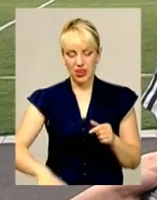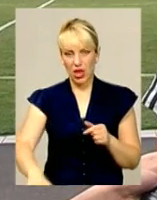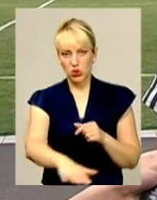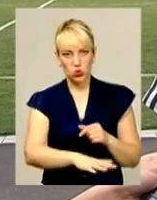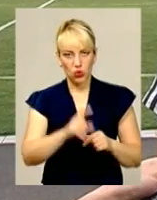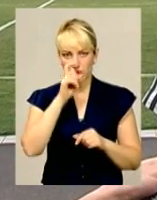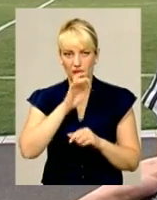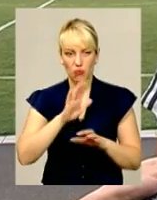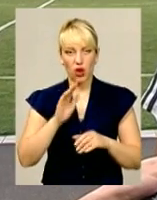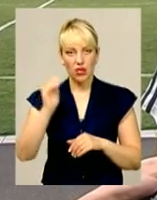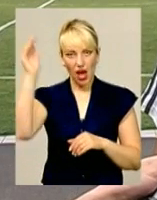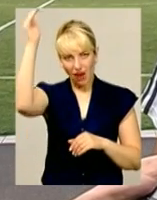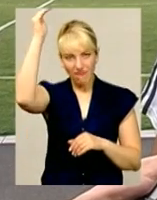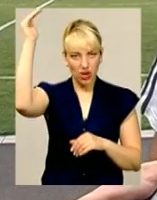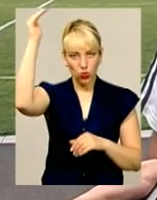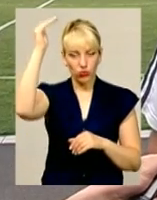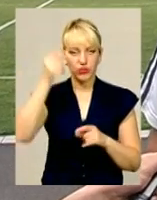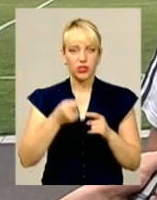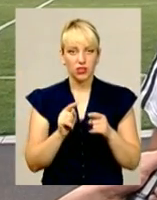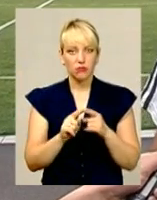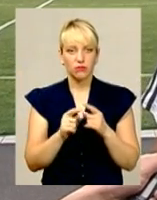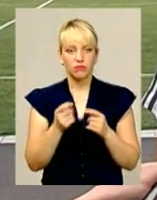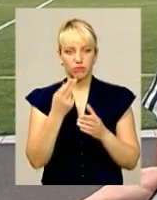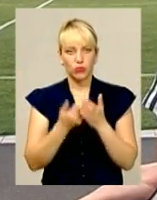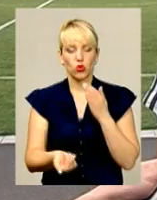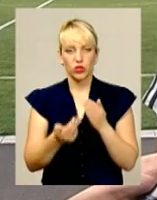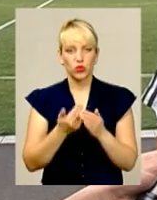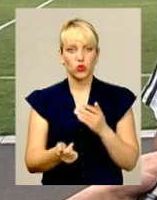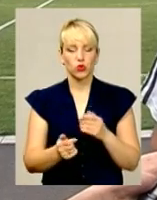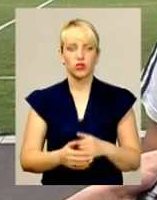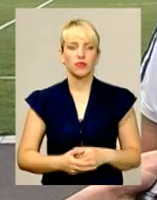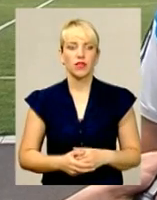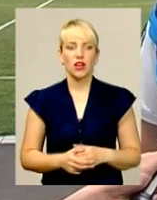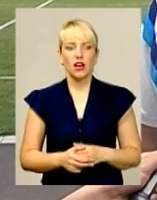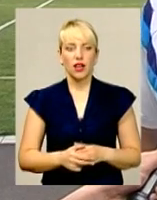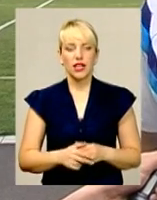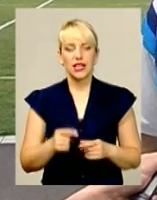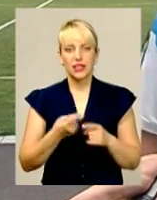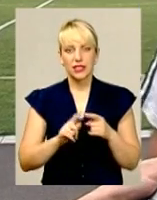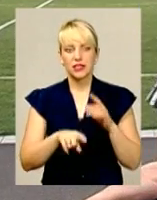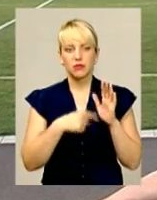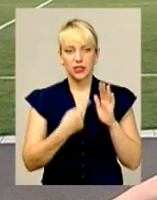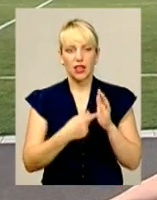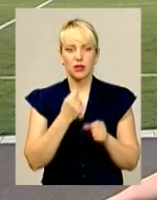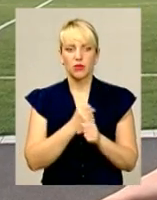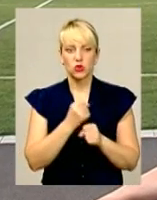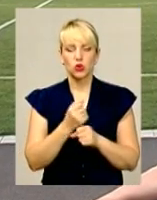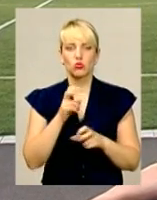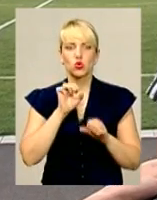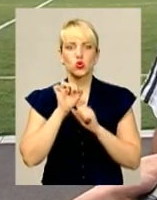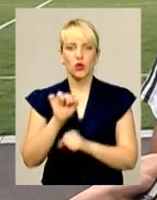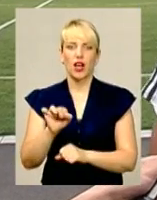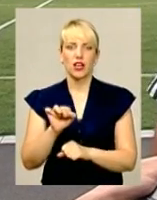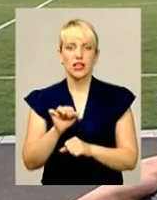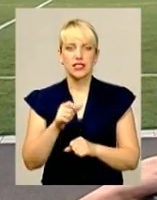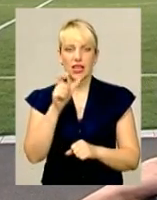верхові дуелі більшість проіграють. Зараз ми над цим питанням працюємо, шукаємо захисника